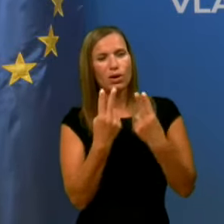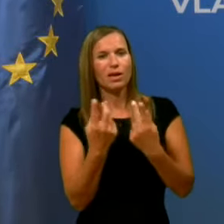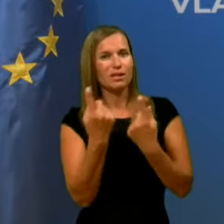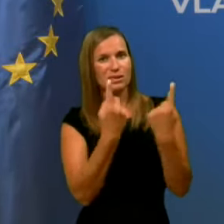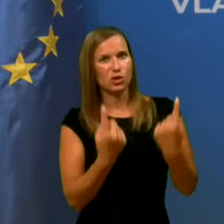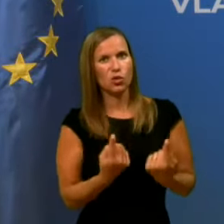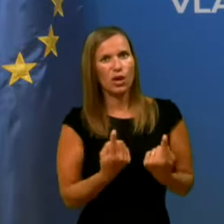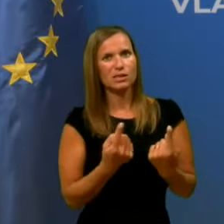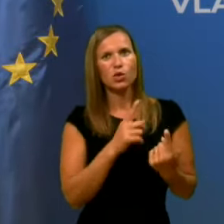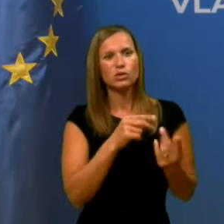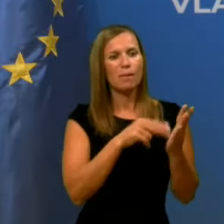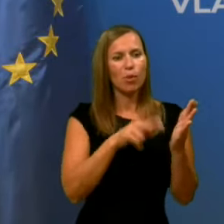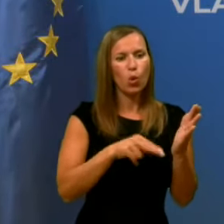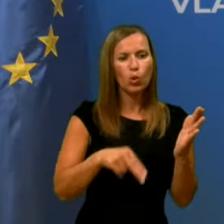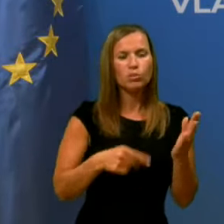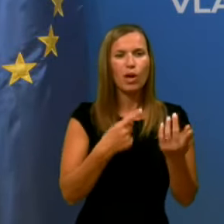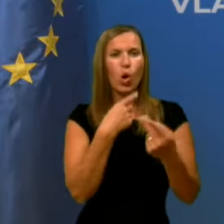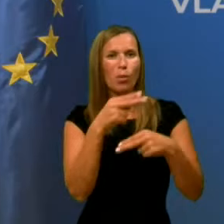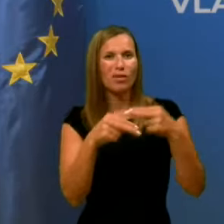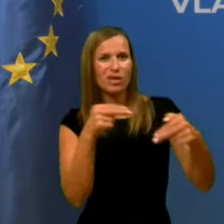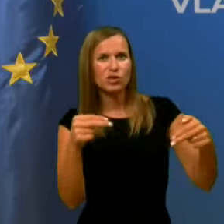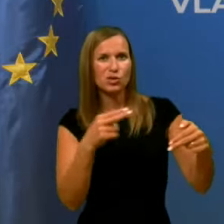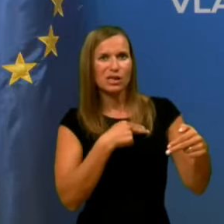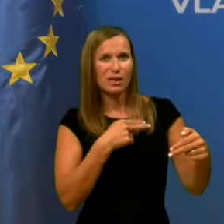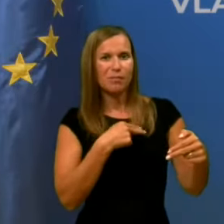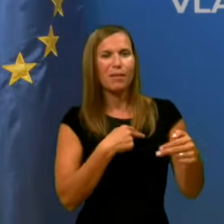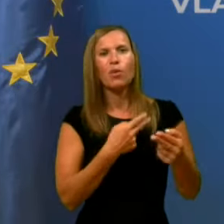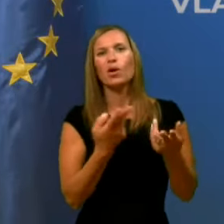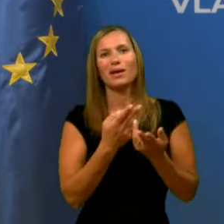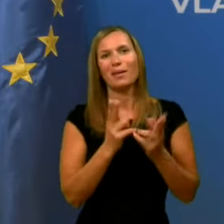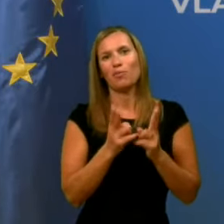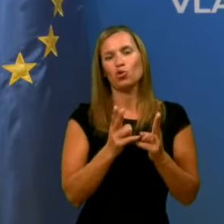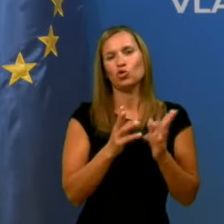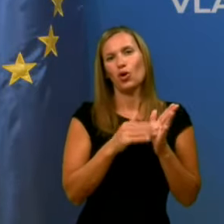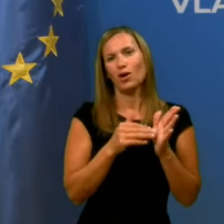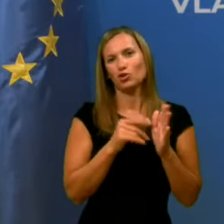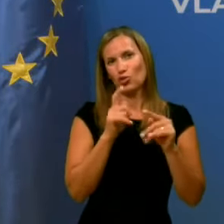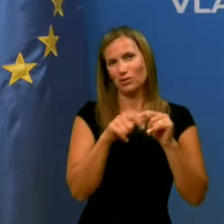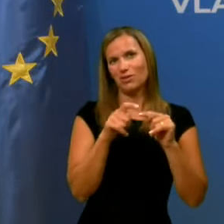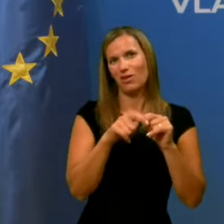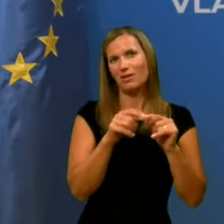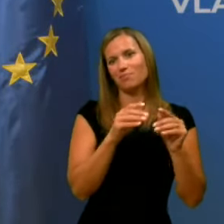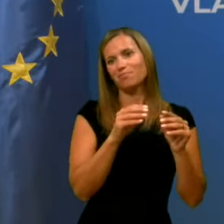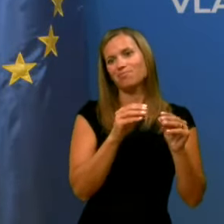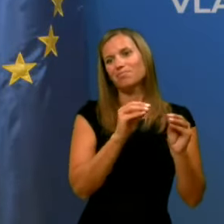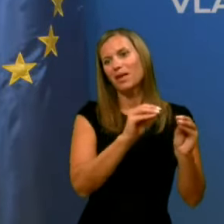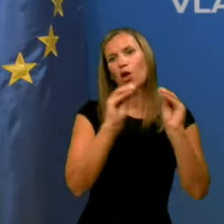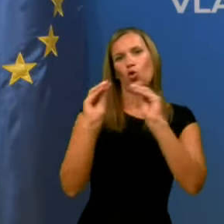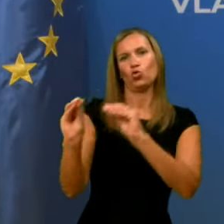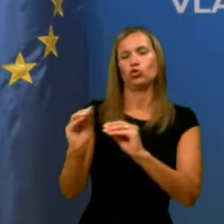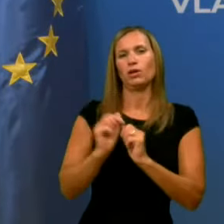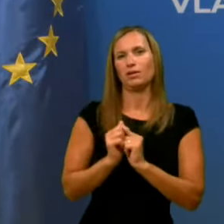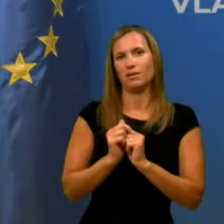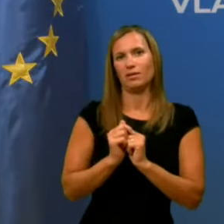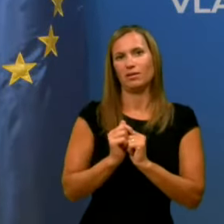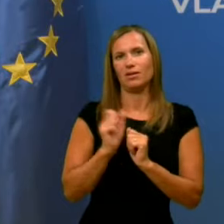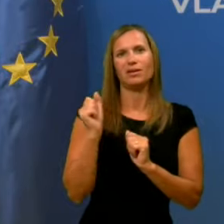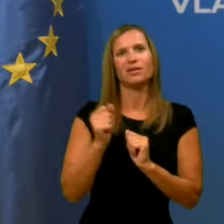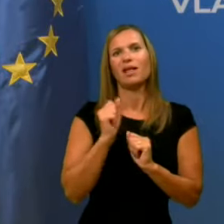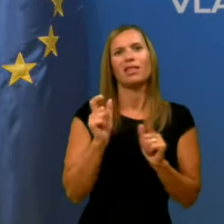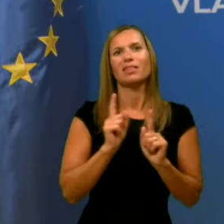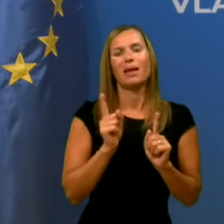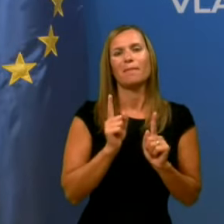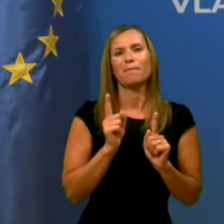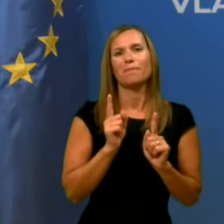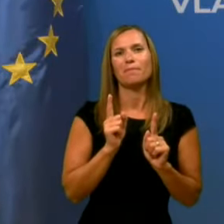vse pogodbe, vse obveznosti, ki jih imamo in kje se da, kakšno stvar morda preložiti, da ne bi zdaj